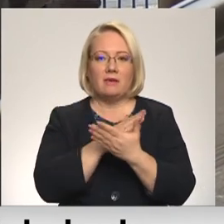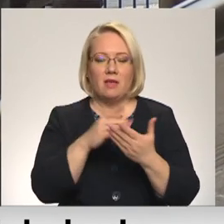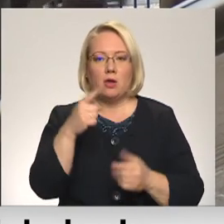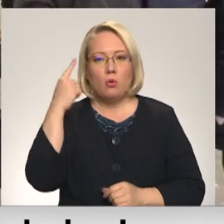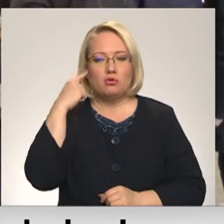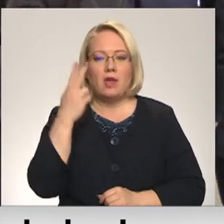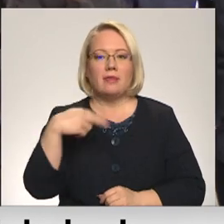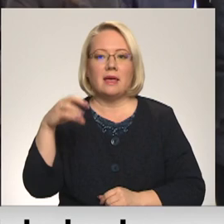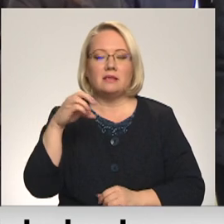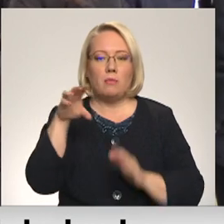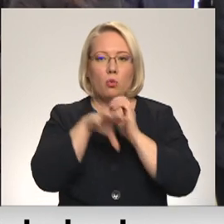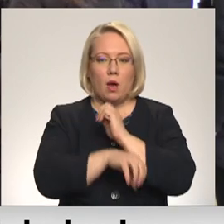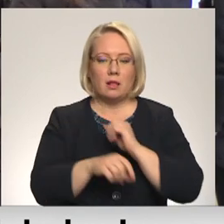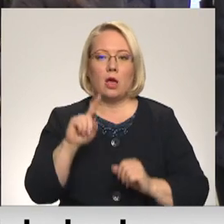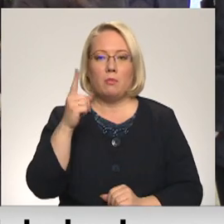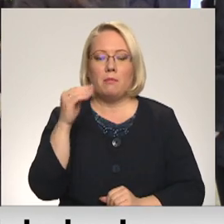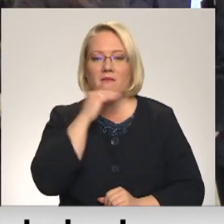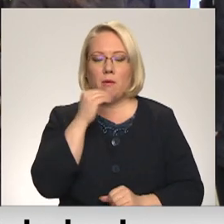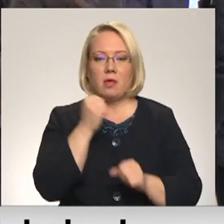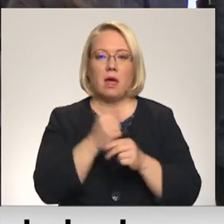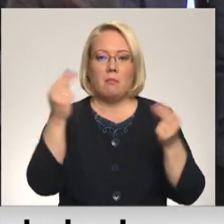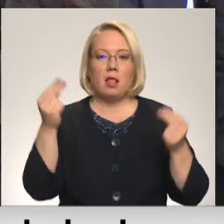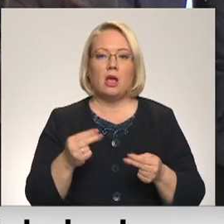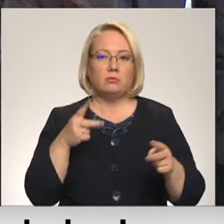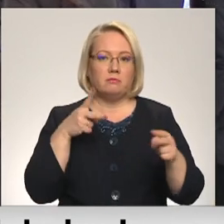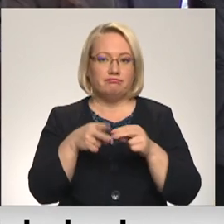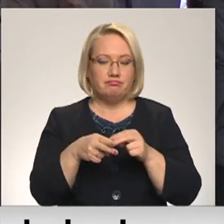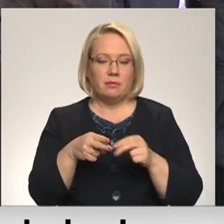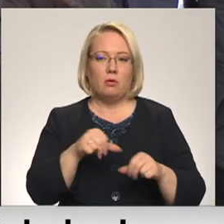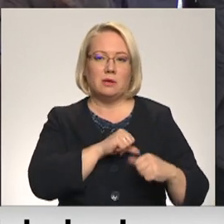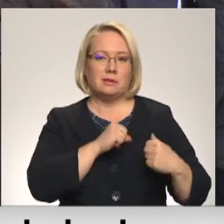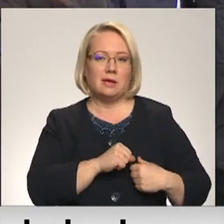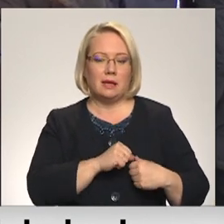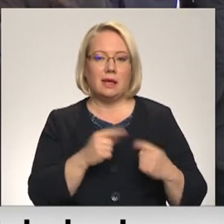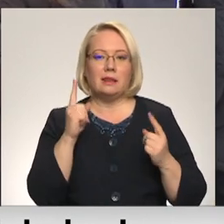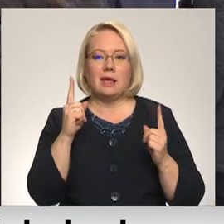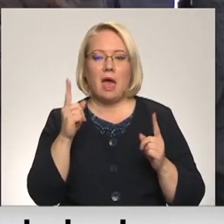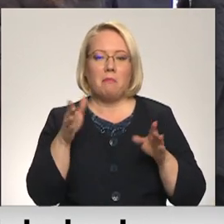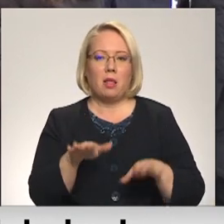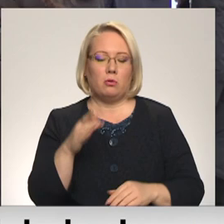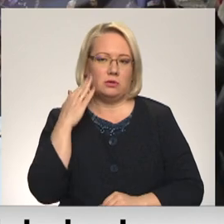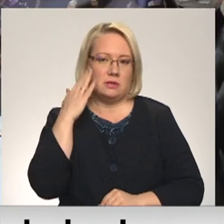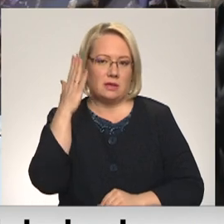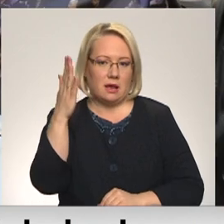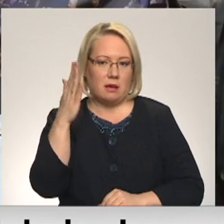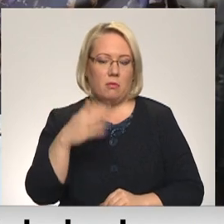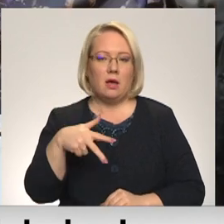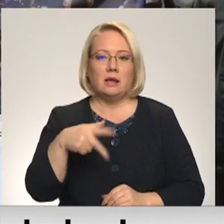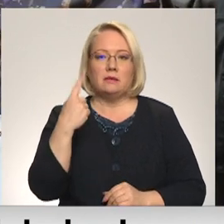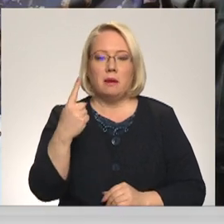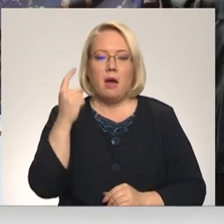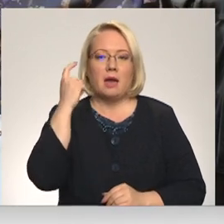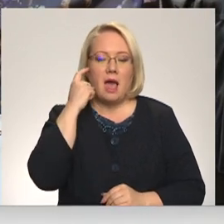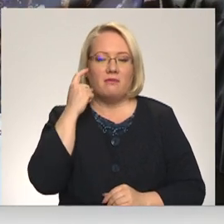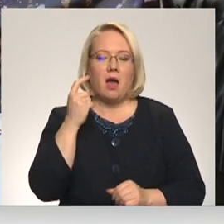nogalē. Kopš 1. februāra darba līgumas ar viņiem pārtraukts un sirdī mājo viena cerība. 31. janvārī mūsu darbs ir